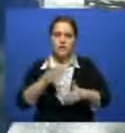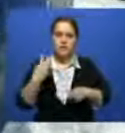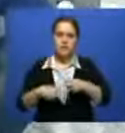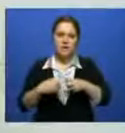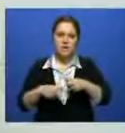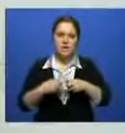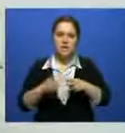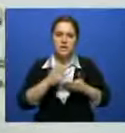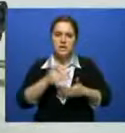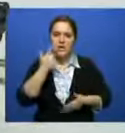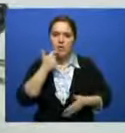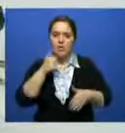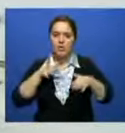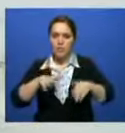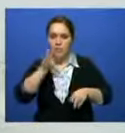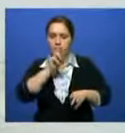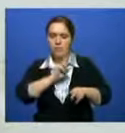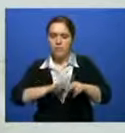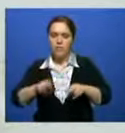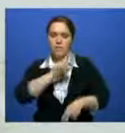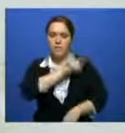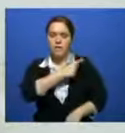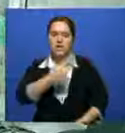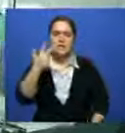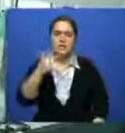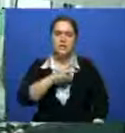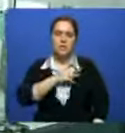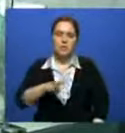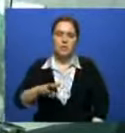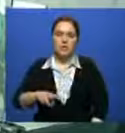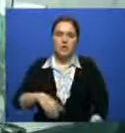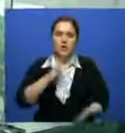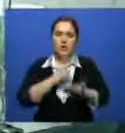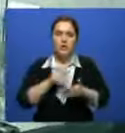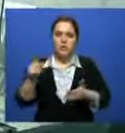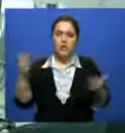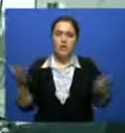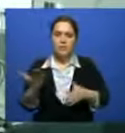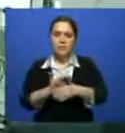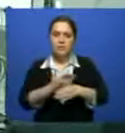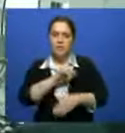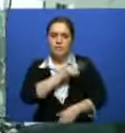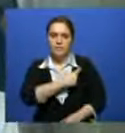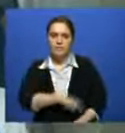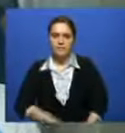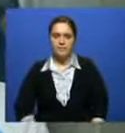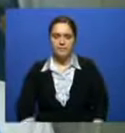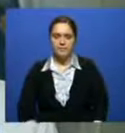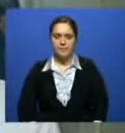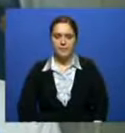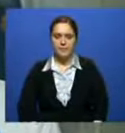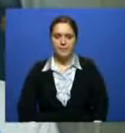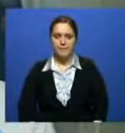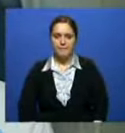переломы и большая кровопотеря. По пути в больницу, до которой больше 30 километров, автовладельцу оказывают медицинскую помощь. Для такой